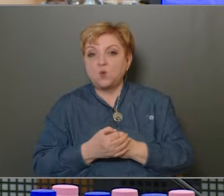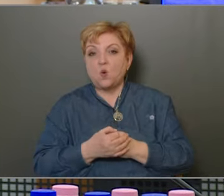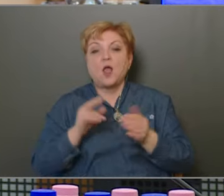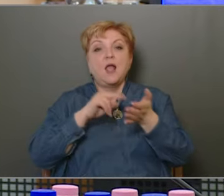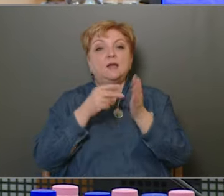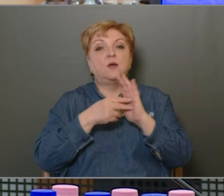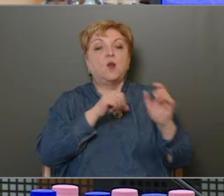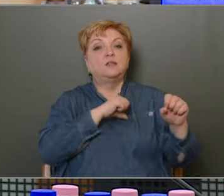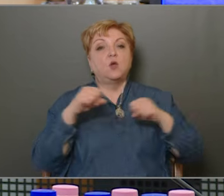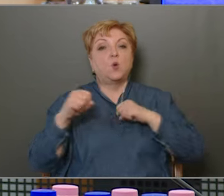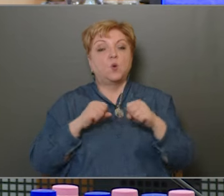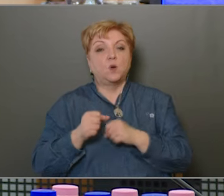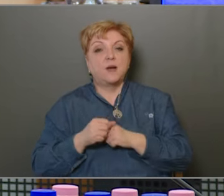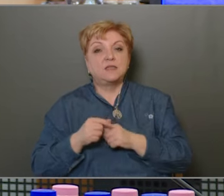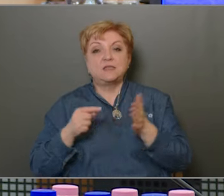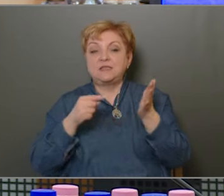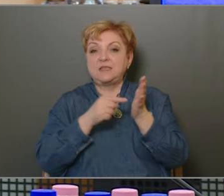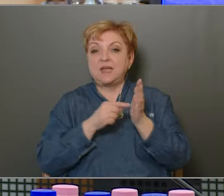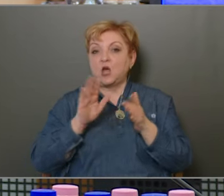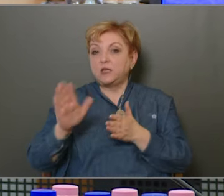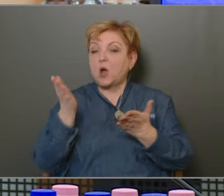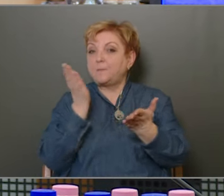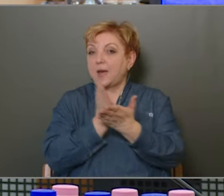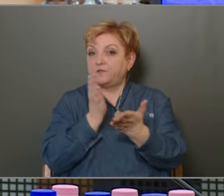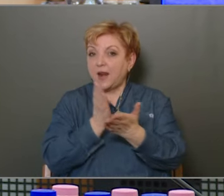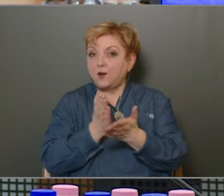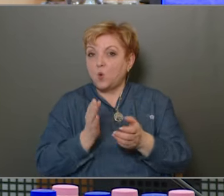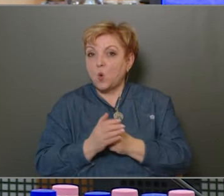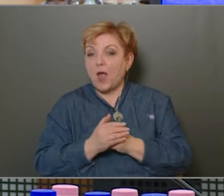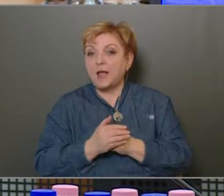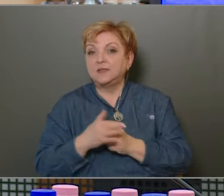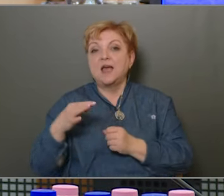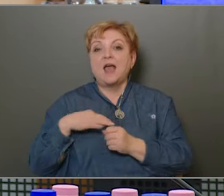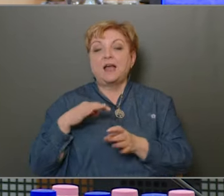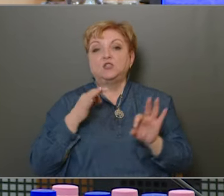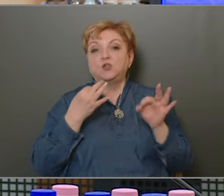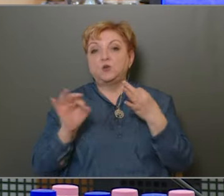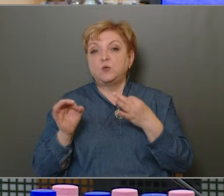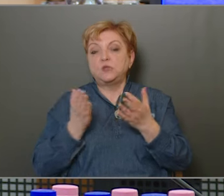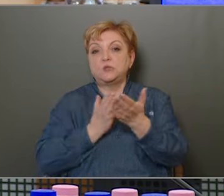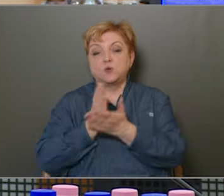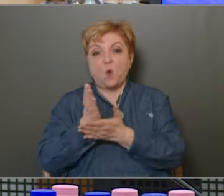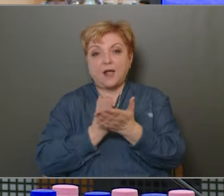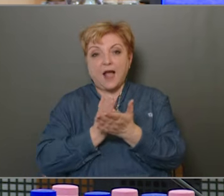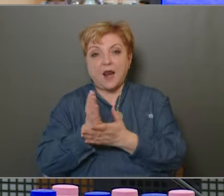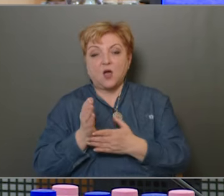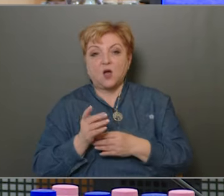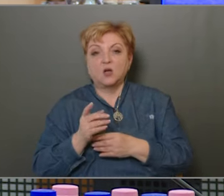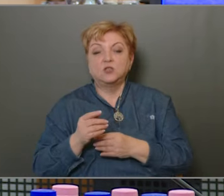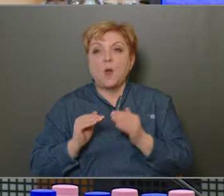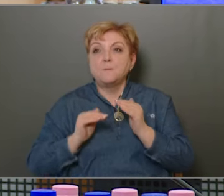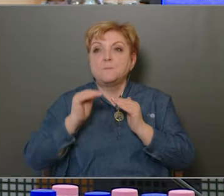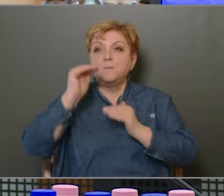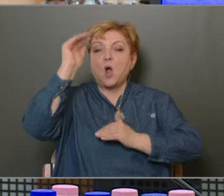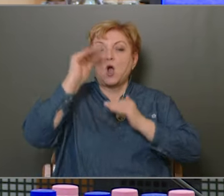hogy a kerületi önkormányzat céljainak megfelelően az egészségügyi szolgálat egy